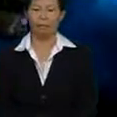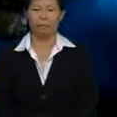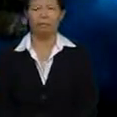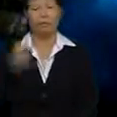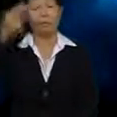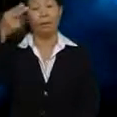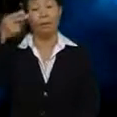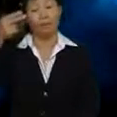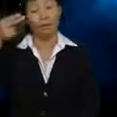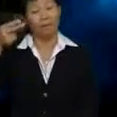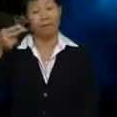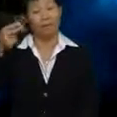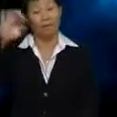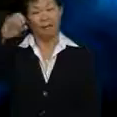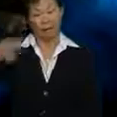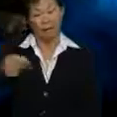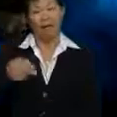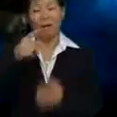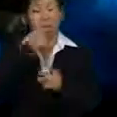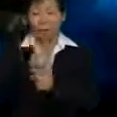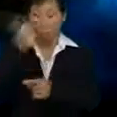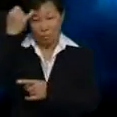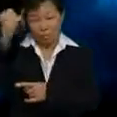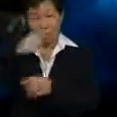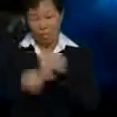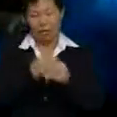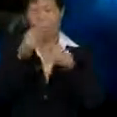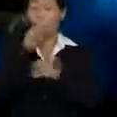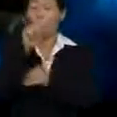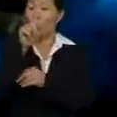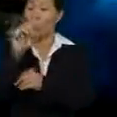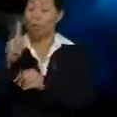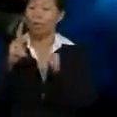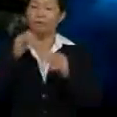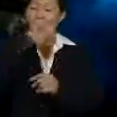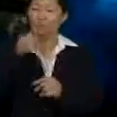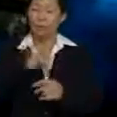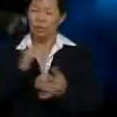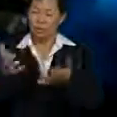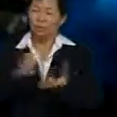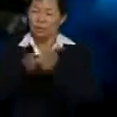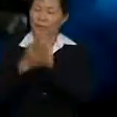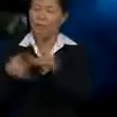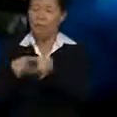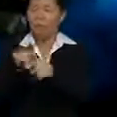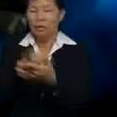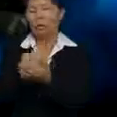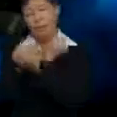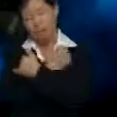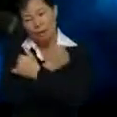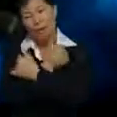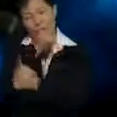Haa, betul tak pendapat saya tadi mengenai watak Julia? Ya, saya pun nak jadi macam dia lah, penyayang,